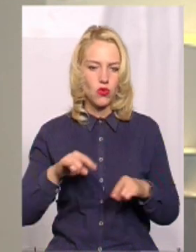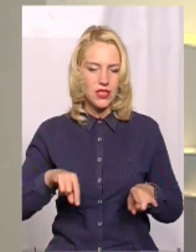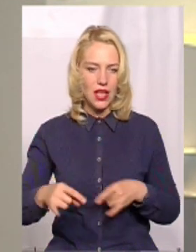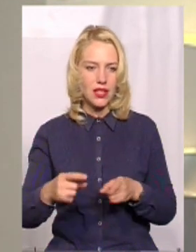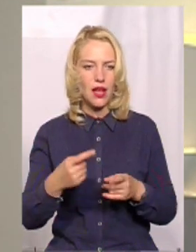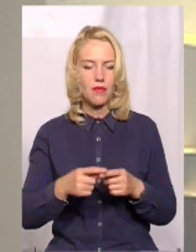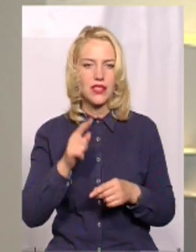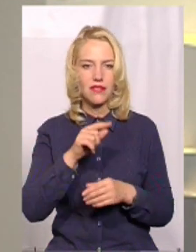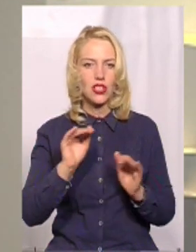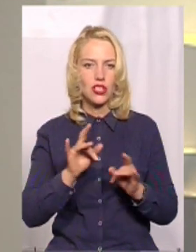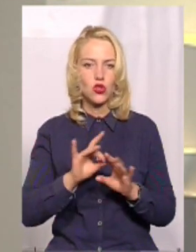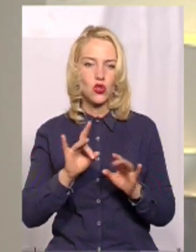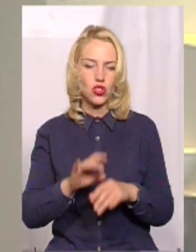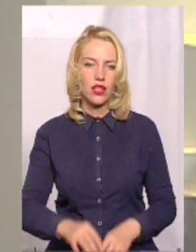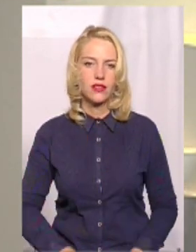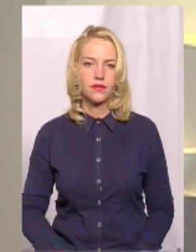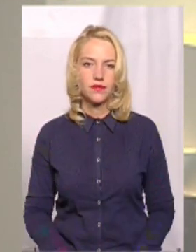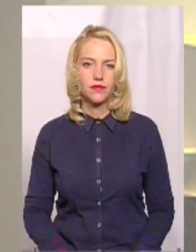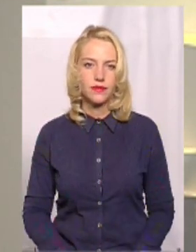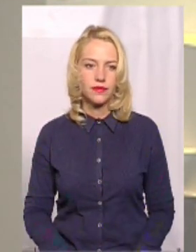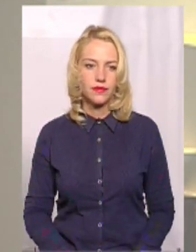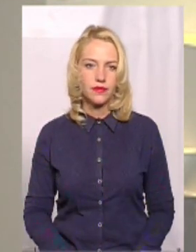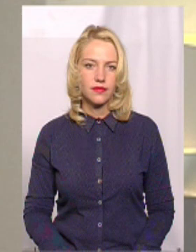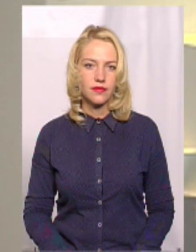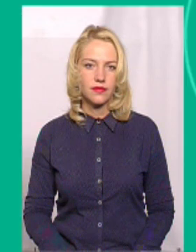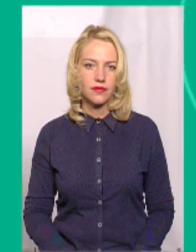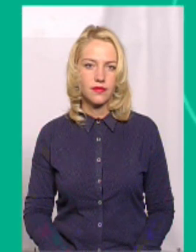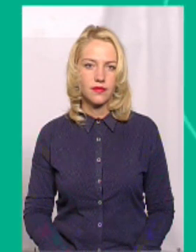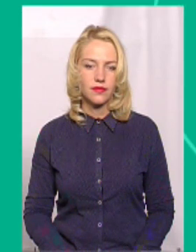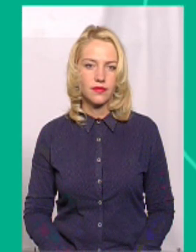колеги Михайла Жили. Подивімося і продовжимо із вами розмову. Прошу.